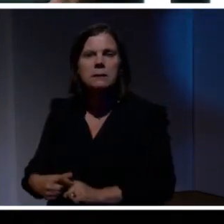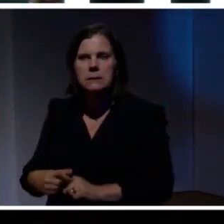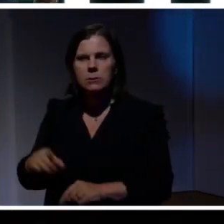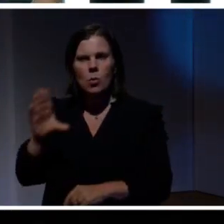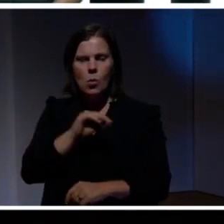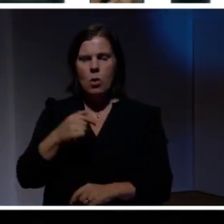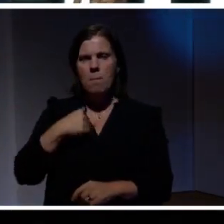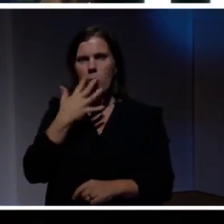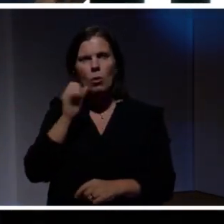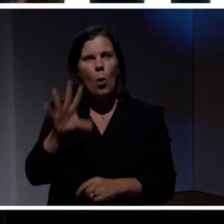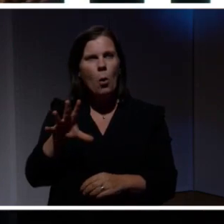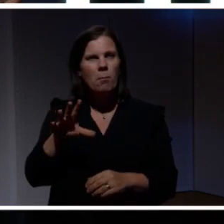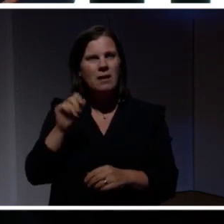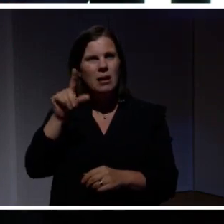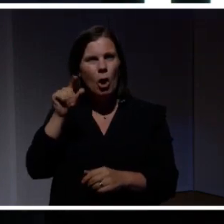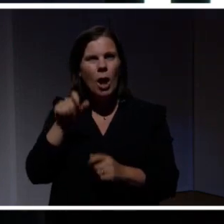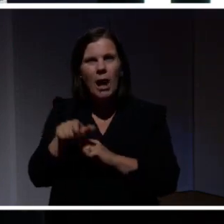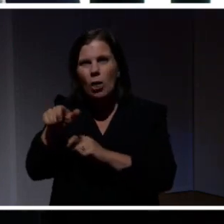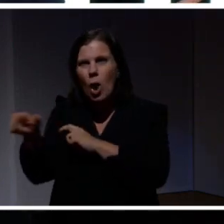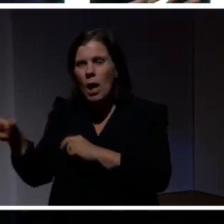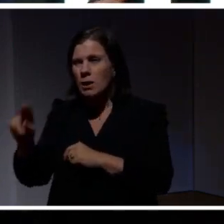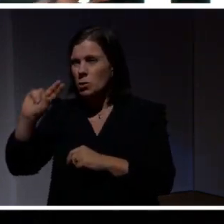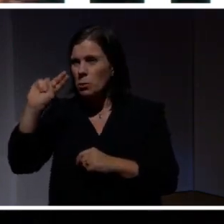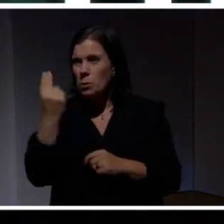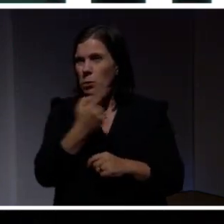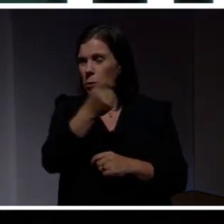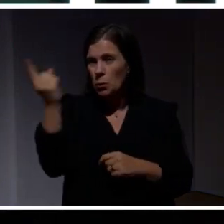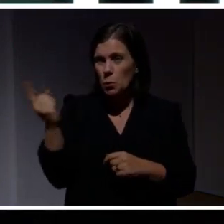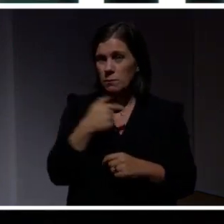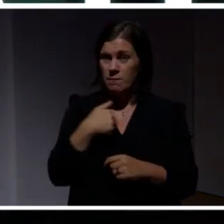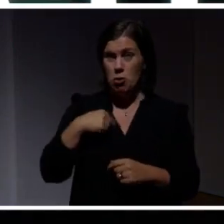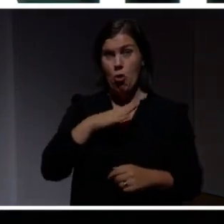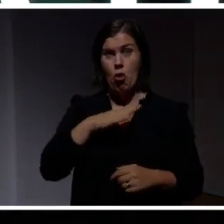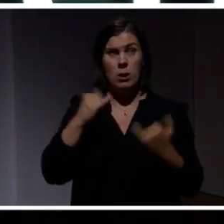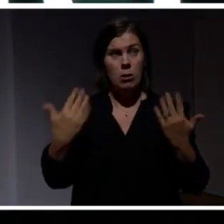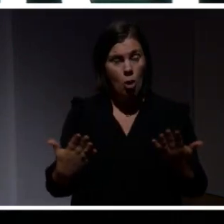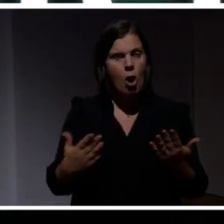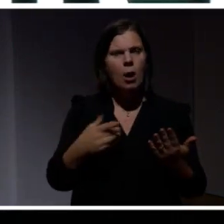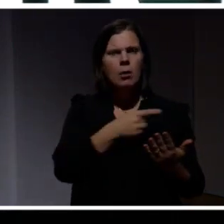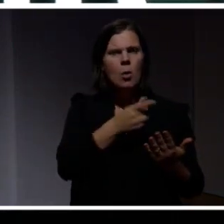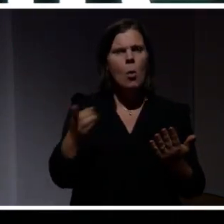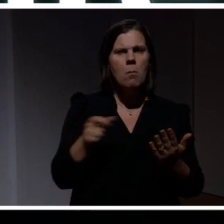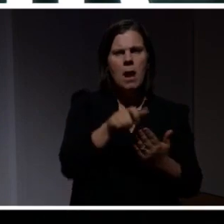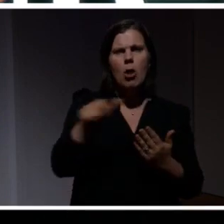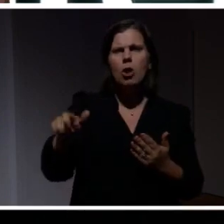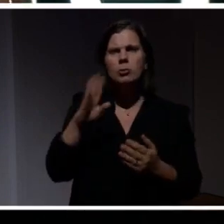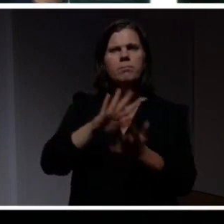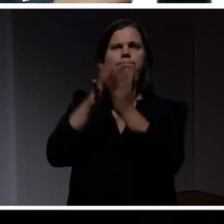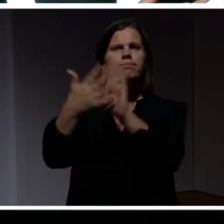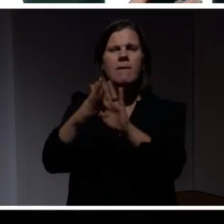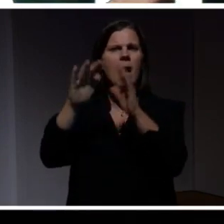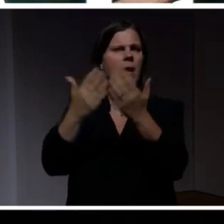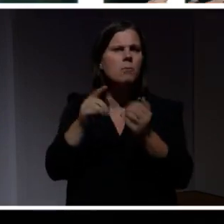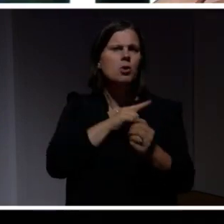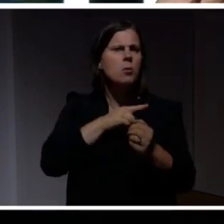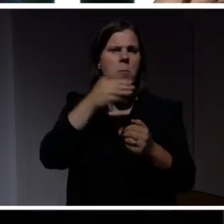pratade om att de här digitala kanalerna som vi nu sitter på, de skulle göra världen bättre på så många sätt. Vi skulle kunna